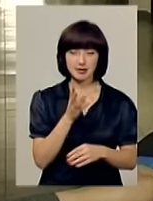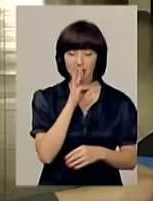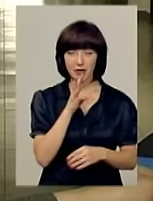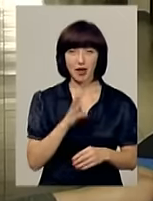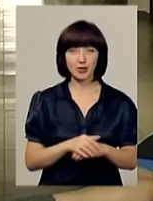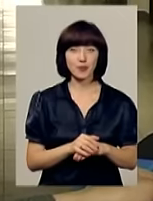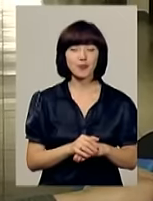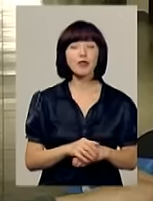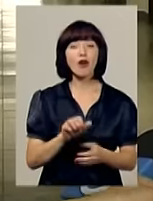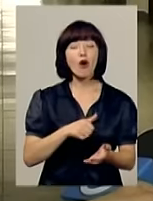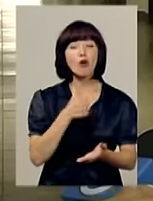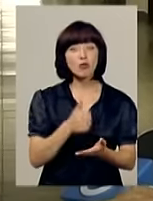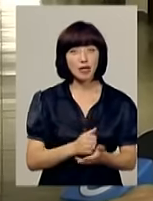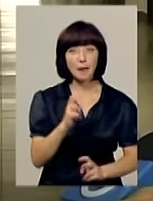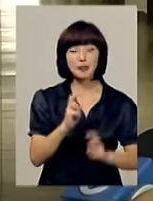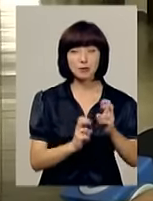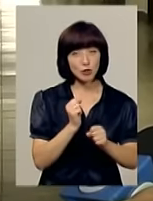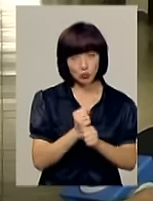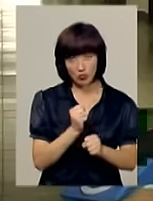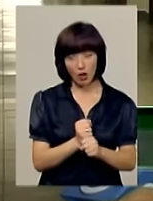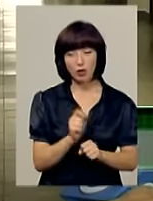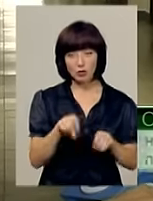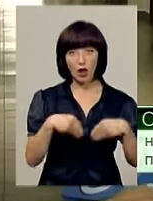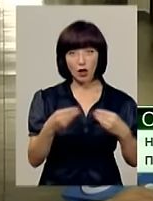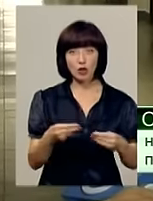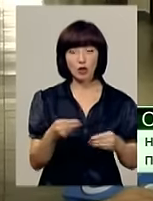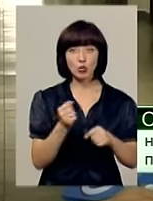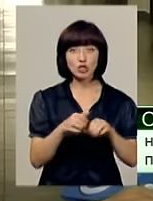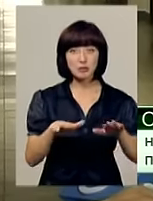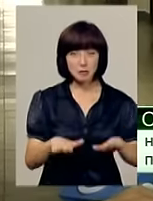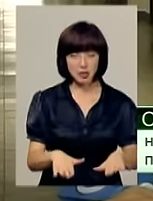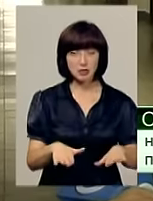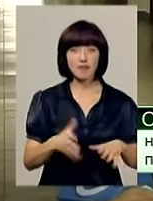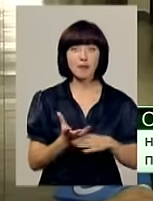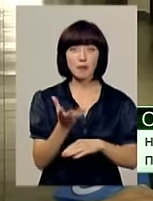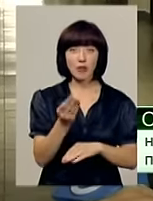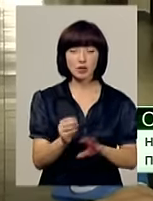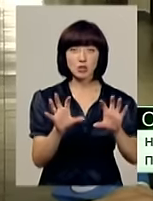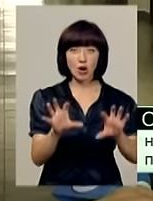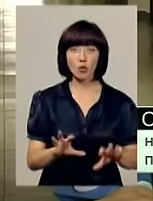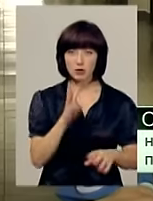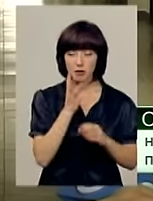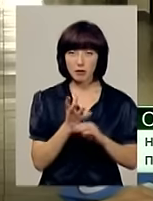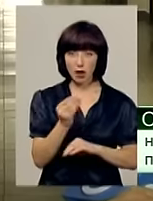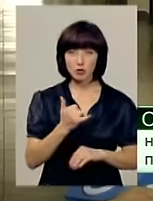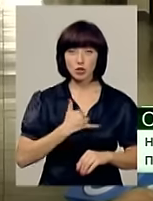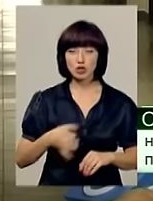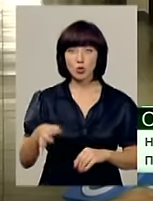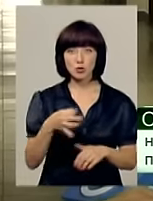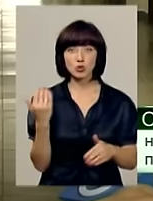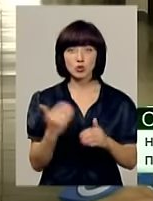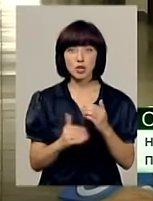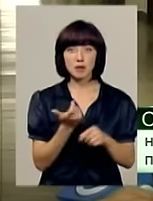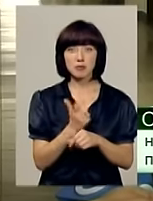Головне, звичайно, щоб підприємство працювало, щоб воно дало робоче місце, щоб воно виплачувало легальну заробітну плату. В нашій області вже